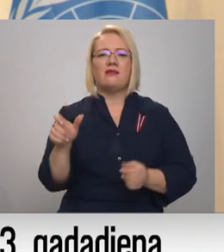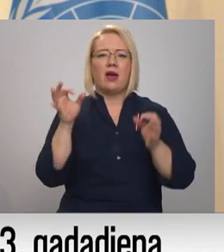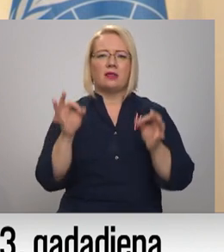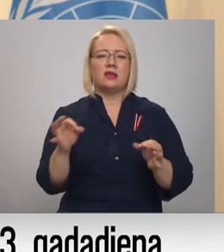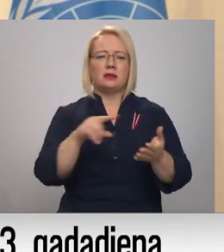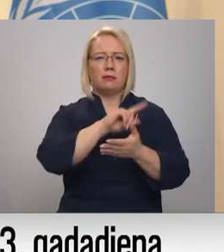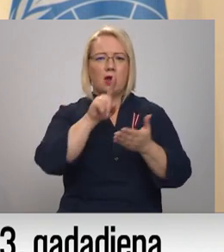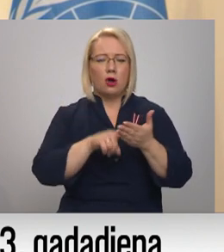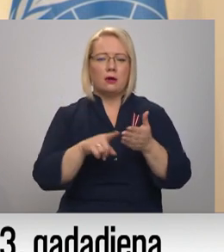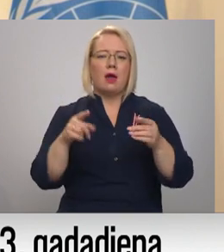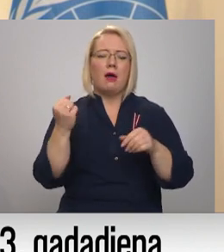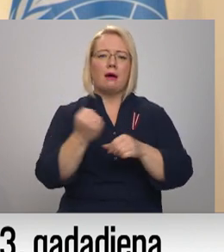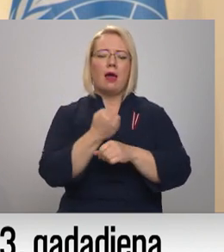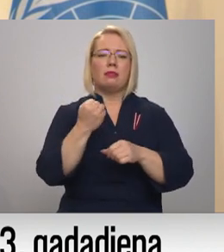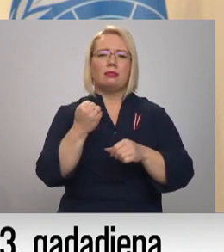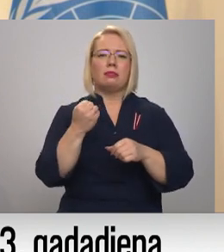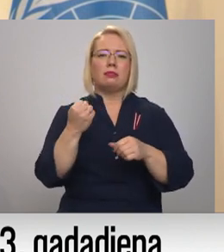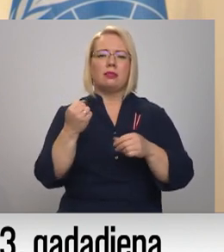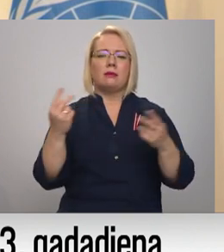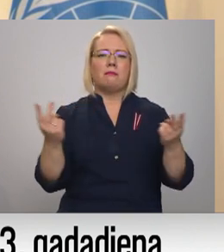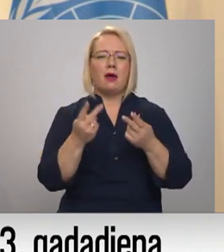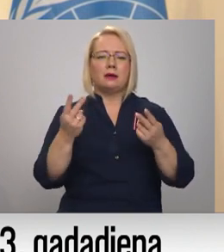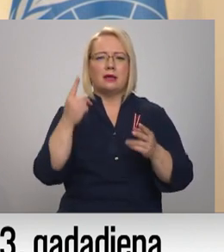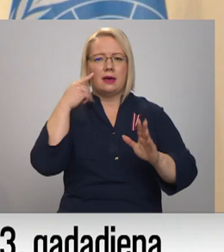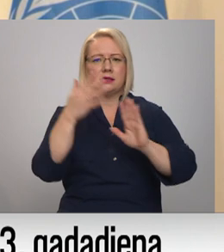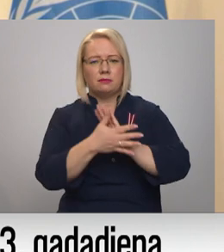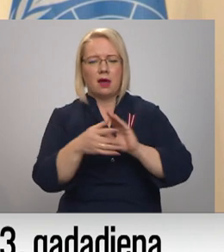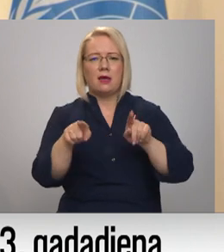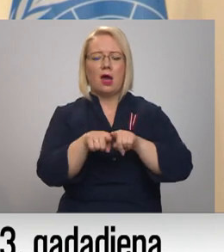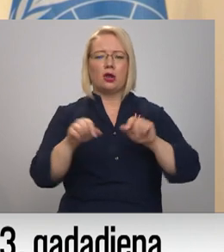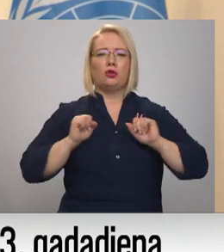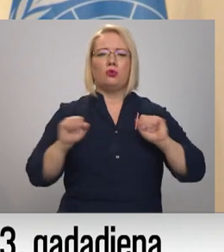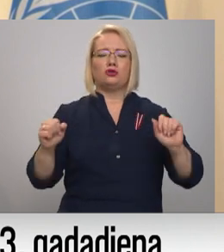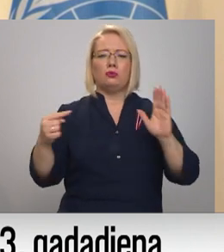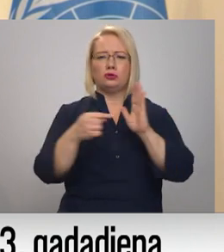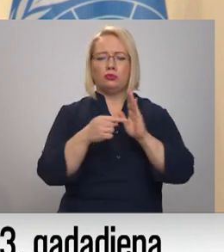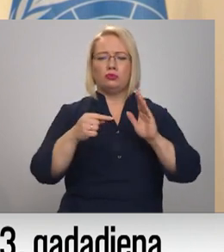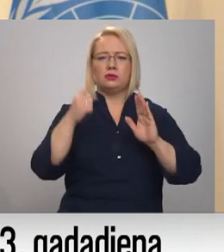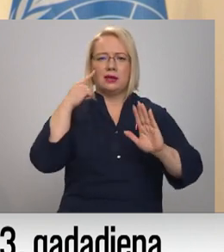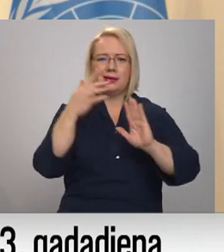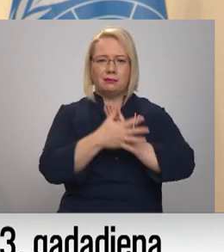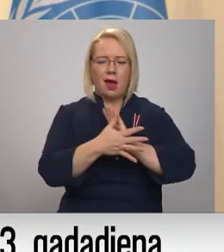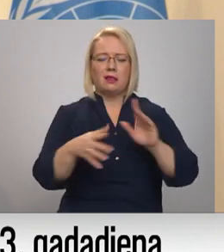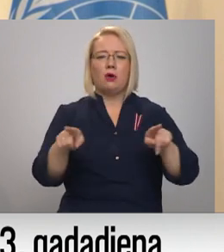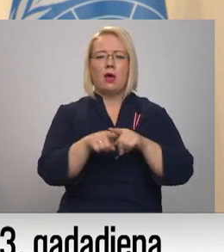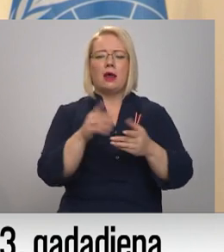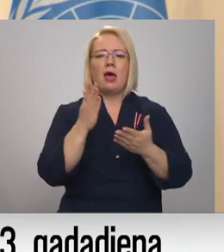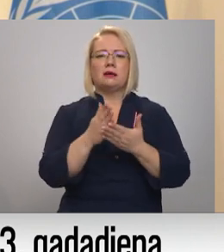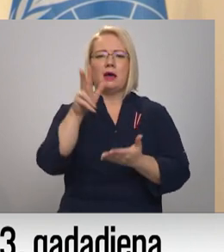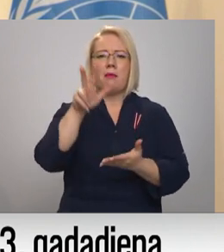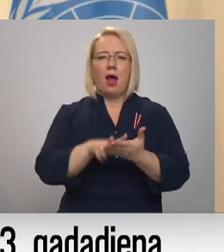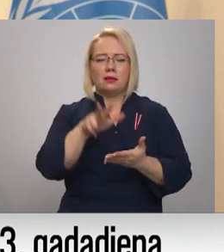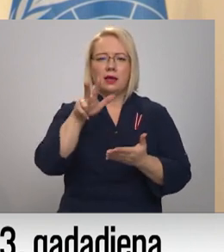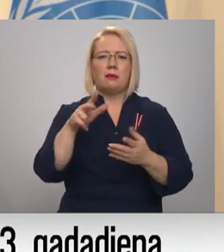klasiskā izpratne, gan drošības politikas izpratne. Tāpat arī esam akreditēti un